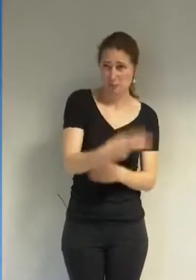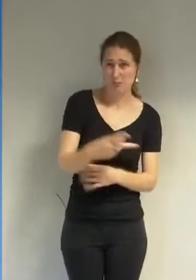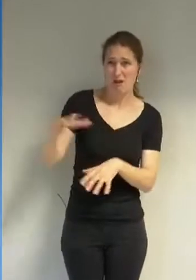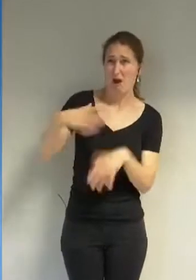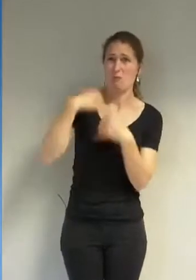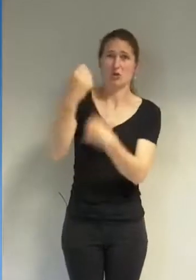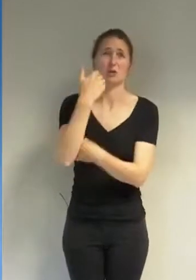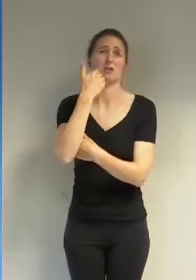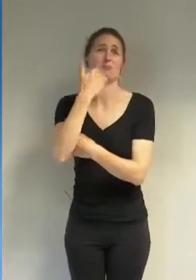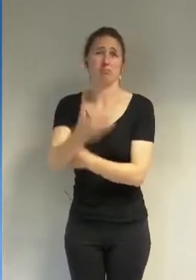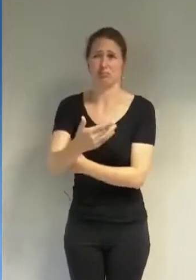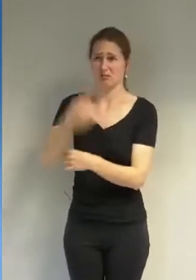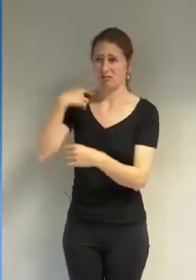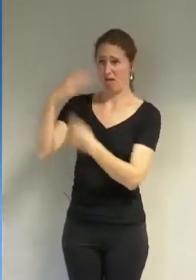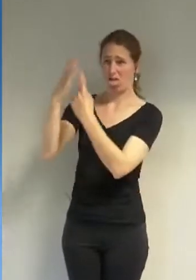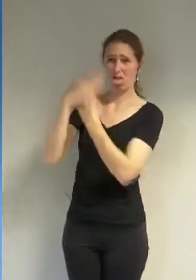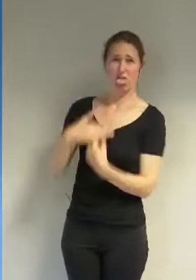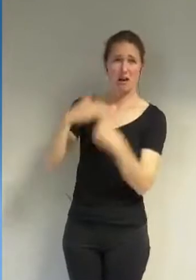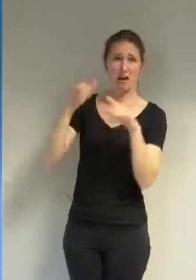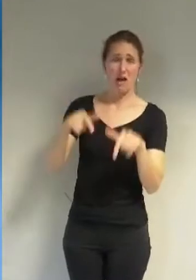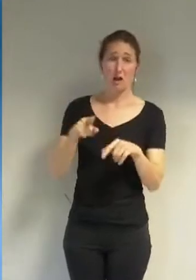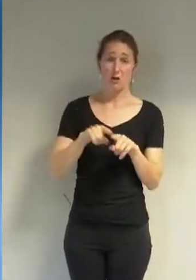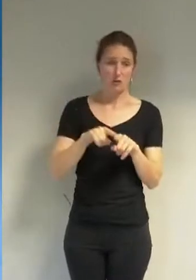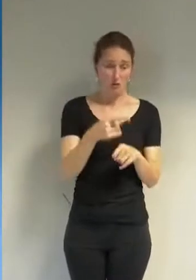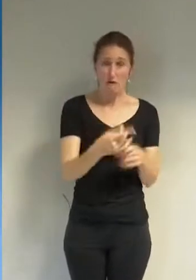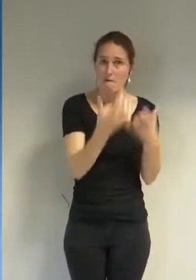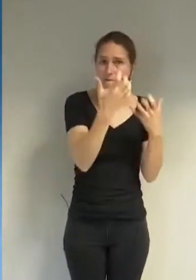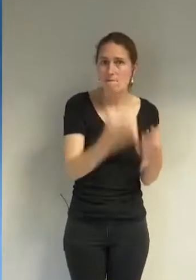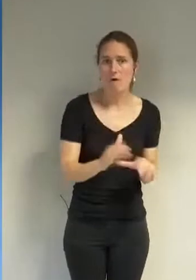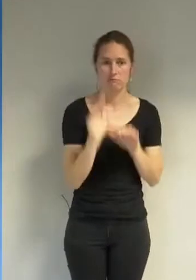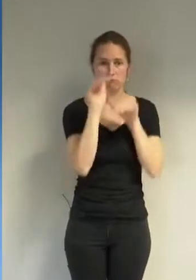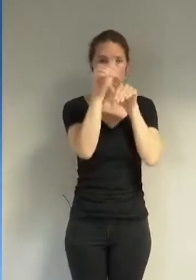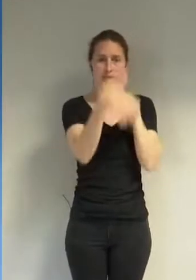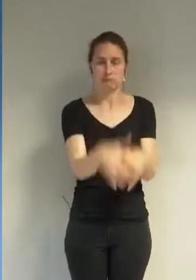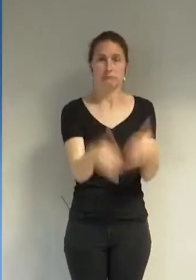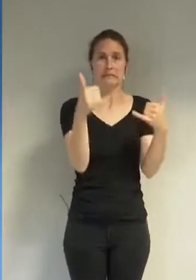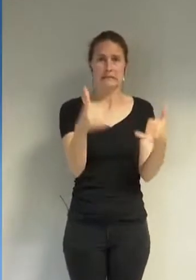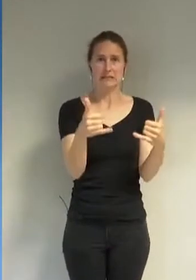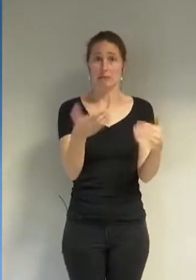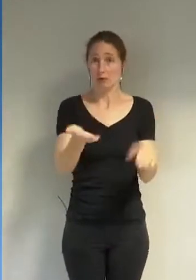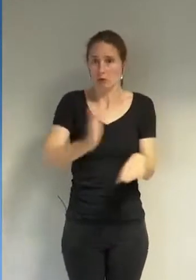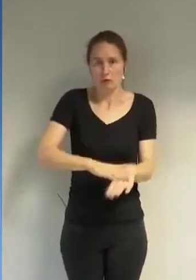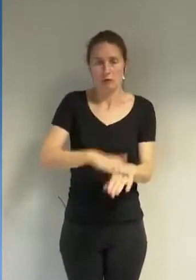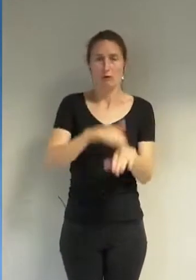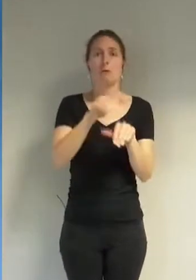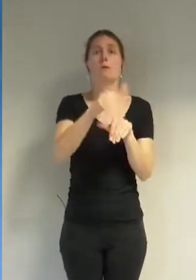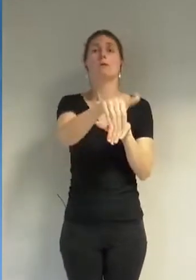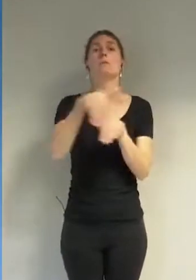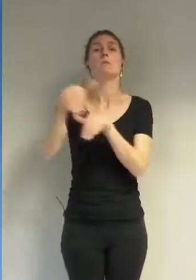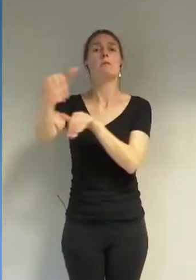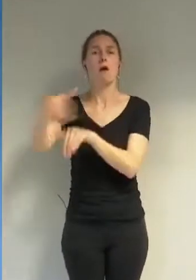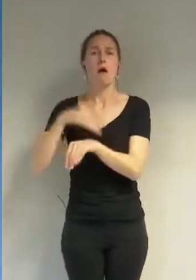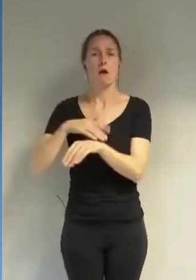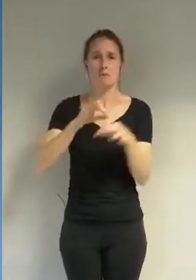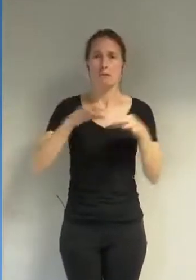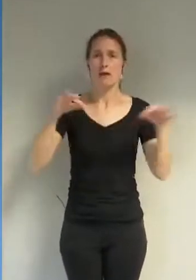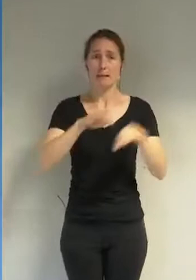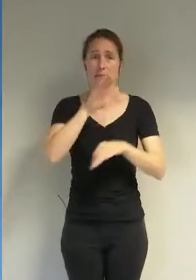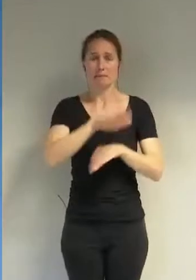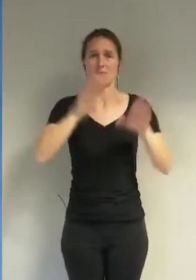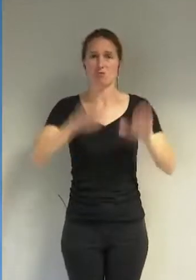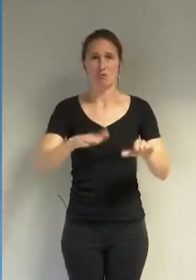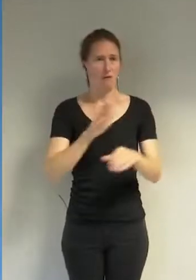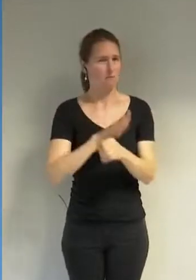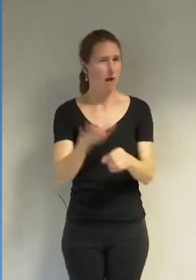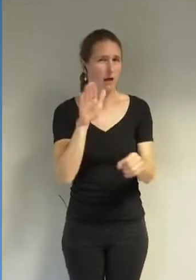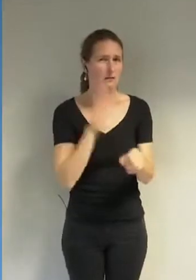volonté d'être enterrés dans la terre de leur pays, la France, sans que les carrés musulmans ne suffisent dans les cimetières. Ils expriment leur albol